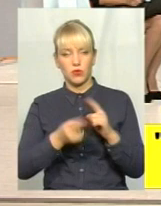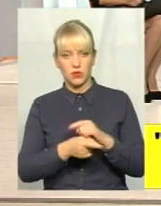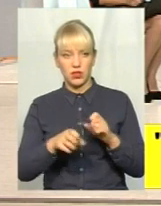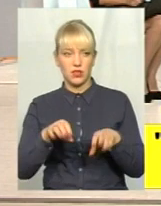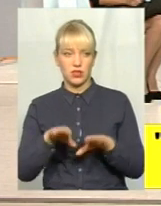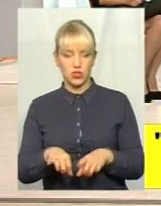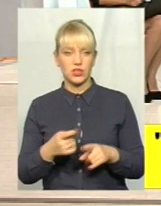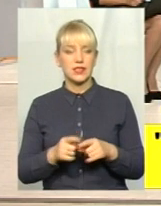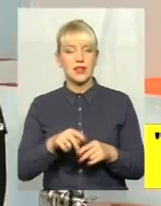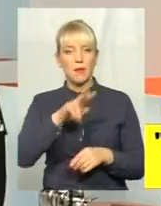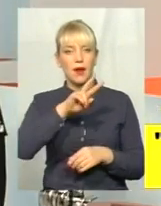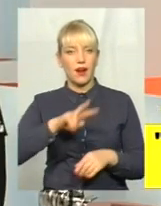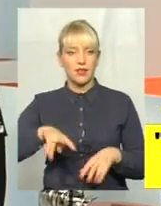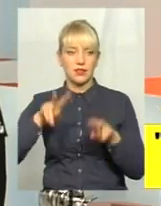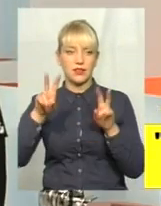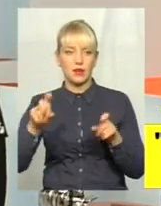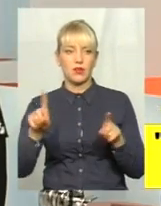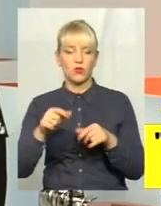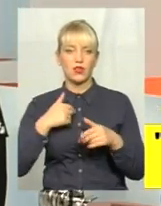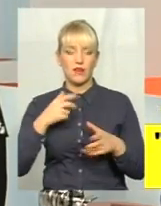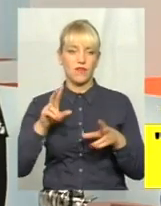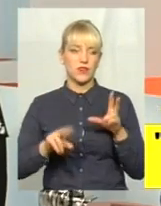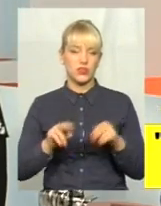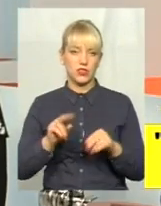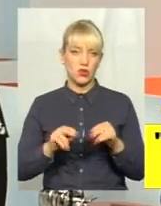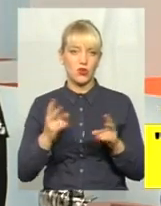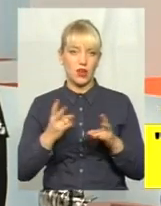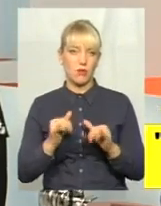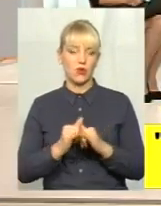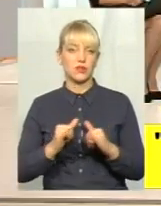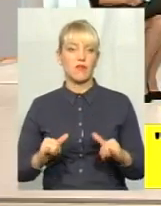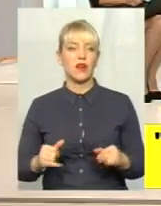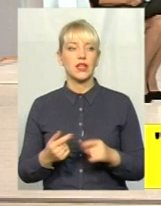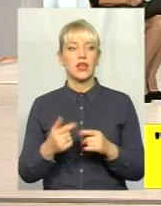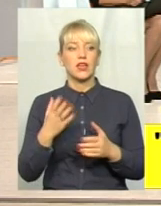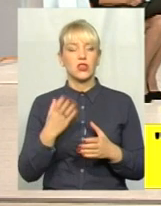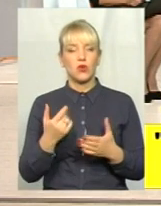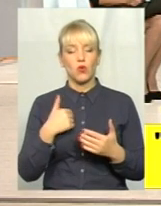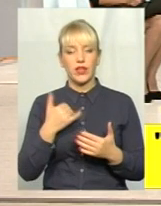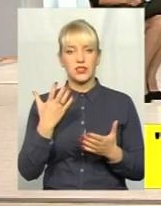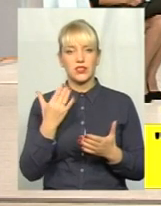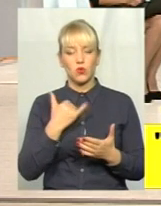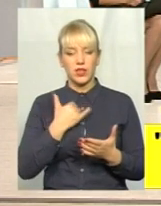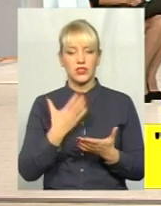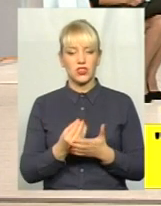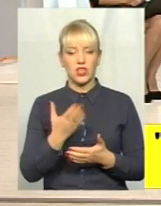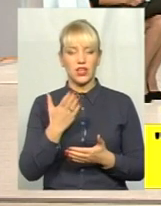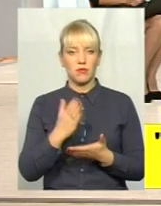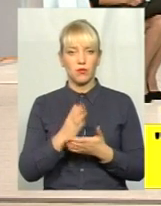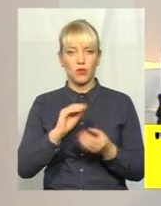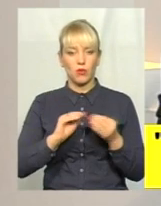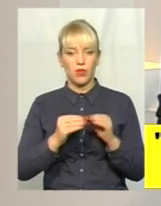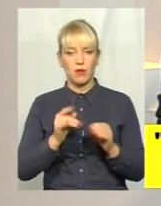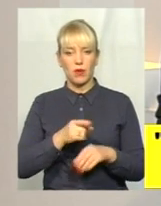Тому це паралельна тема, яку я звичайно вважаю треба розвивати. Це дуже важливо, оскільки в нас є ще одна проблема паркування, коли людина на